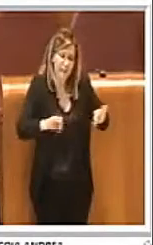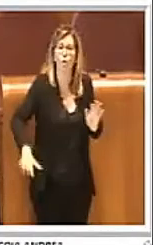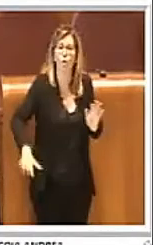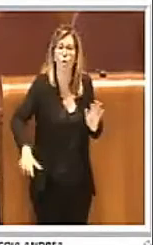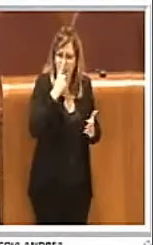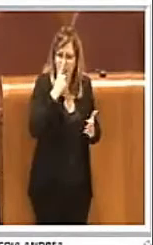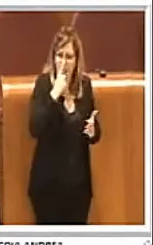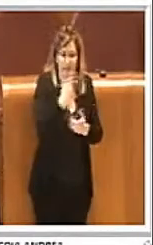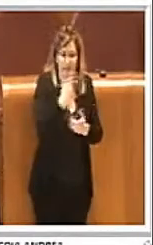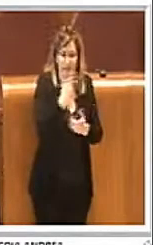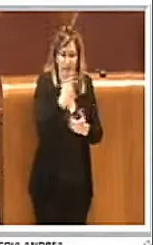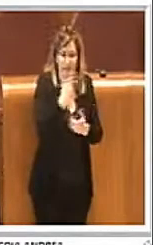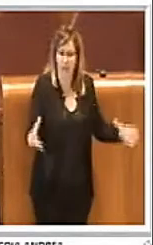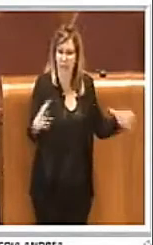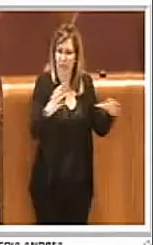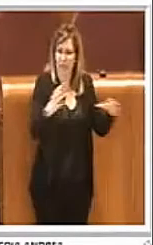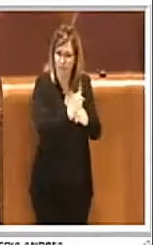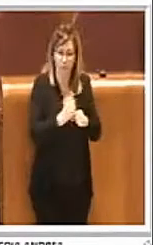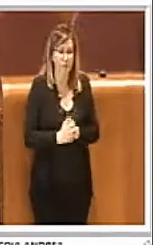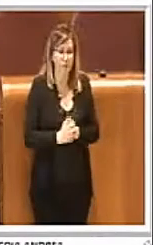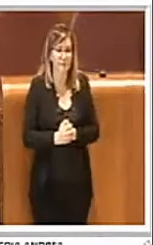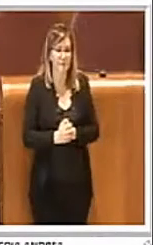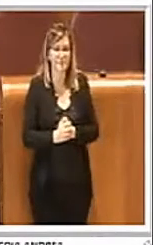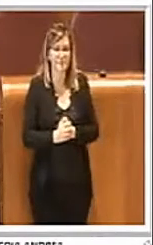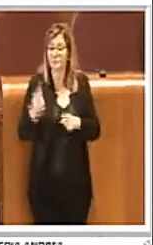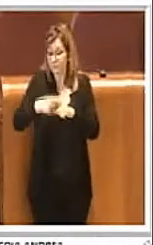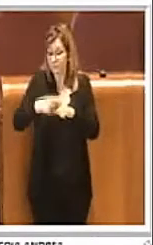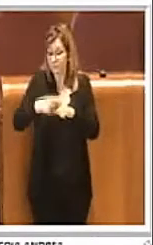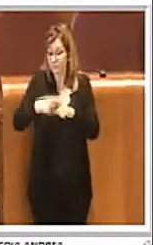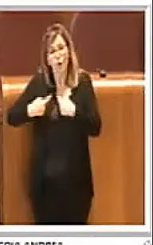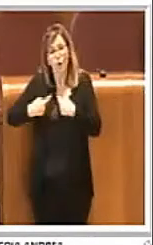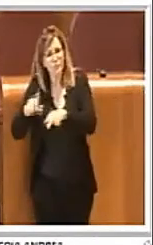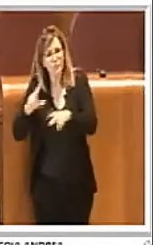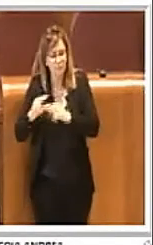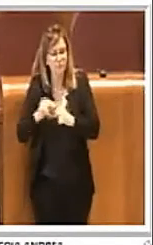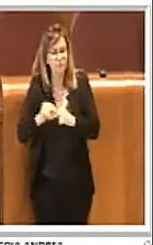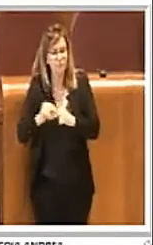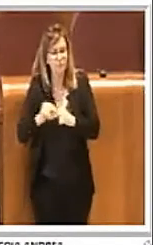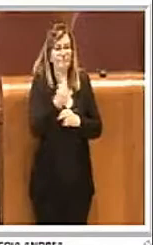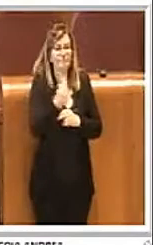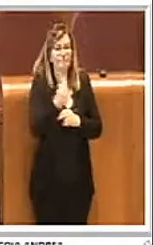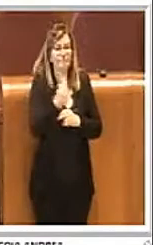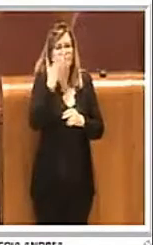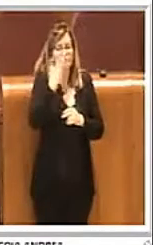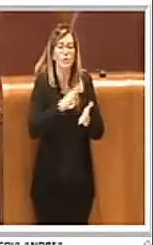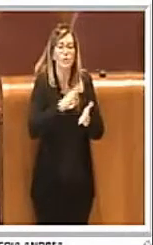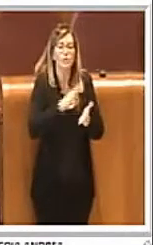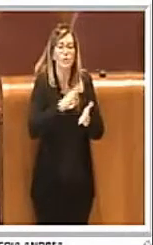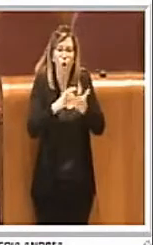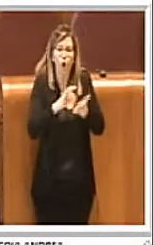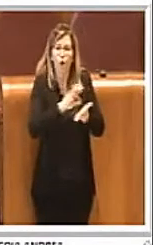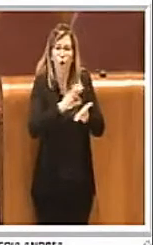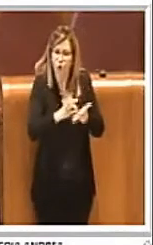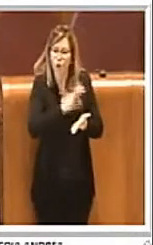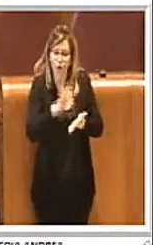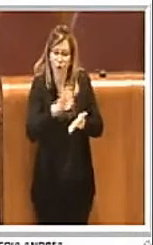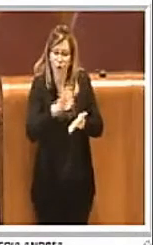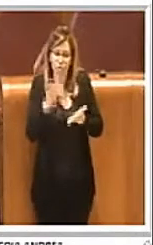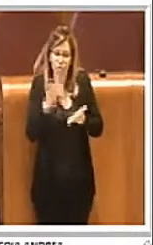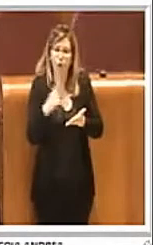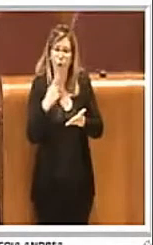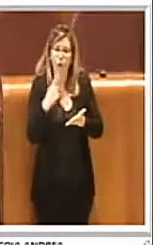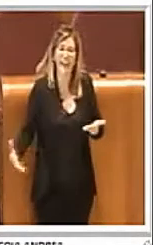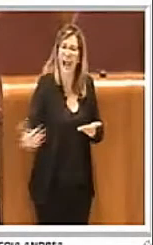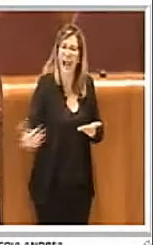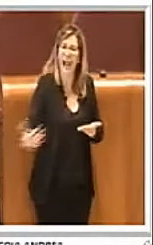poi, e questa è un'altra osservazione che è scaturita dalle commissioni, di stabilire un calendario della raccolta valutandolo con chi